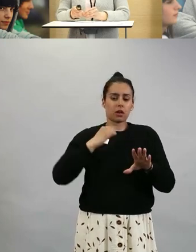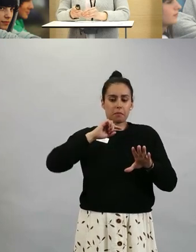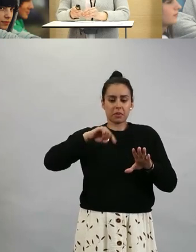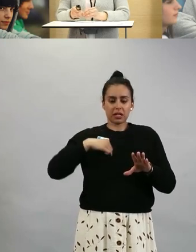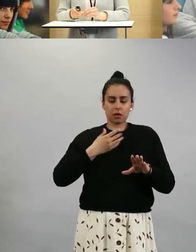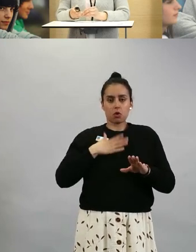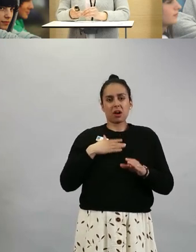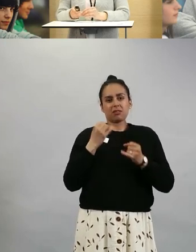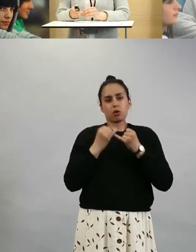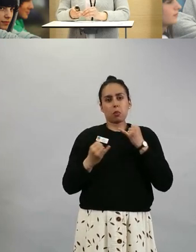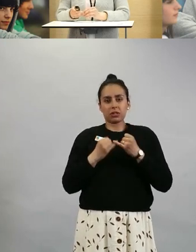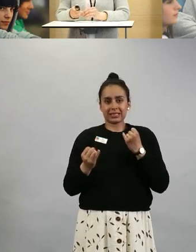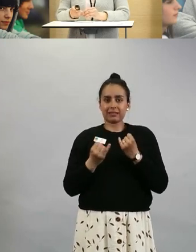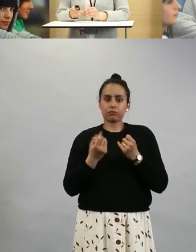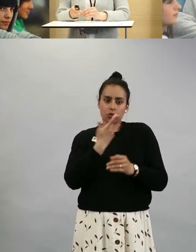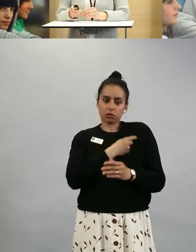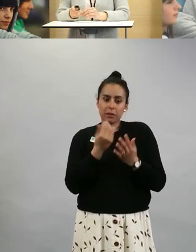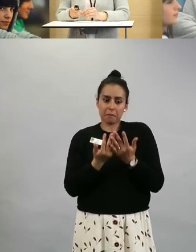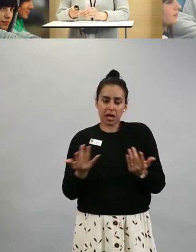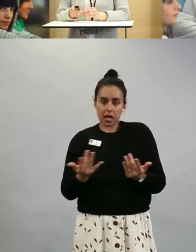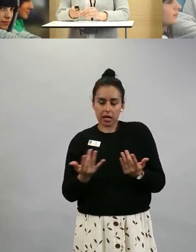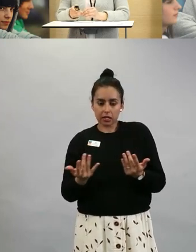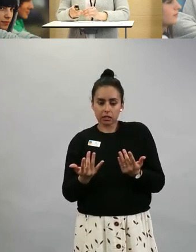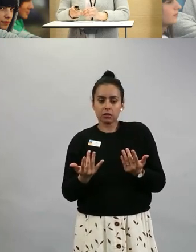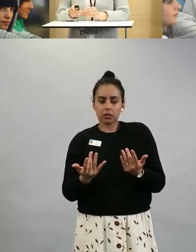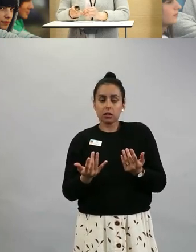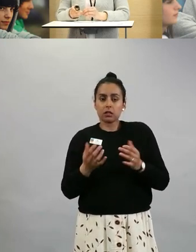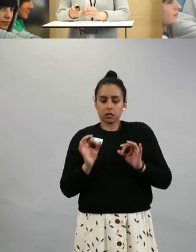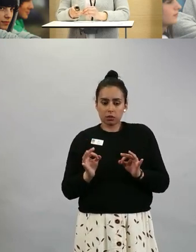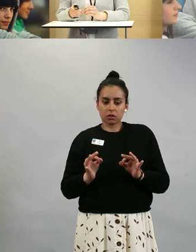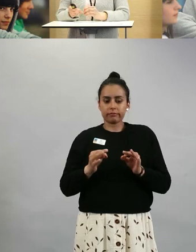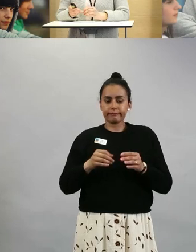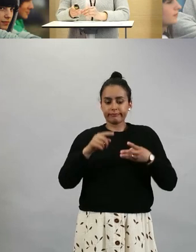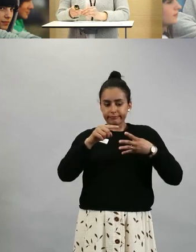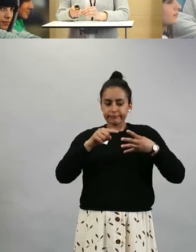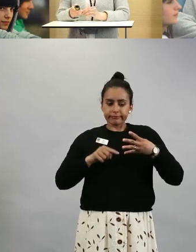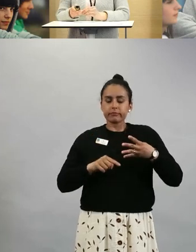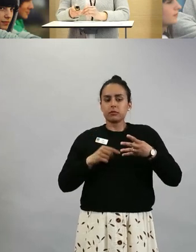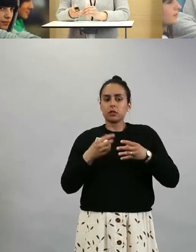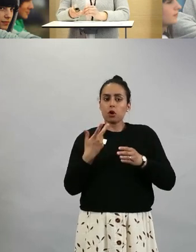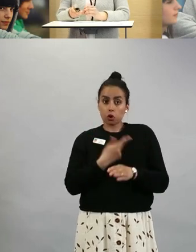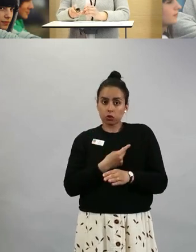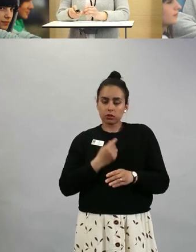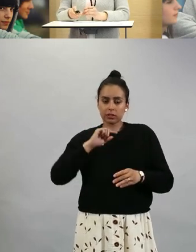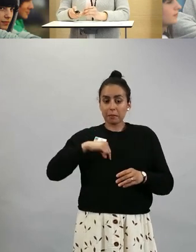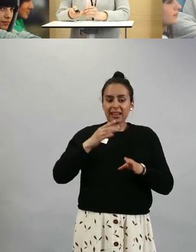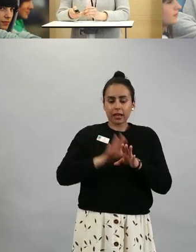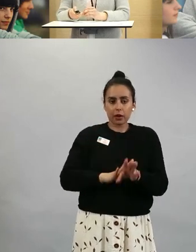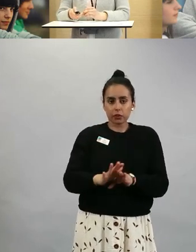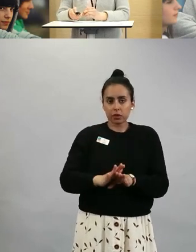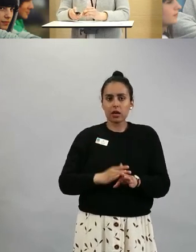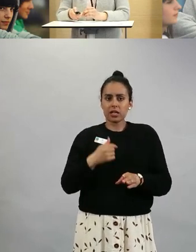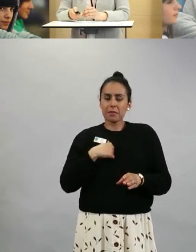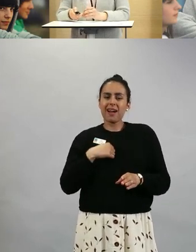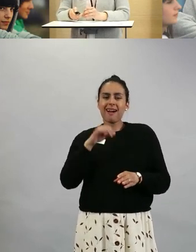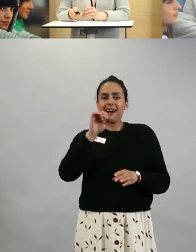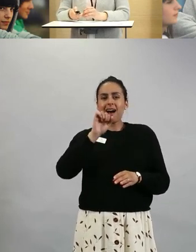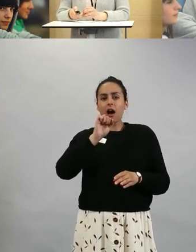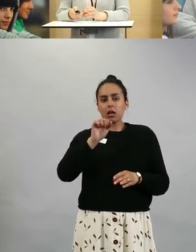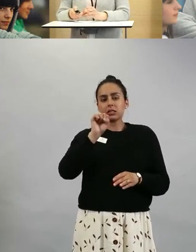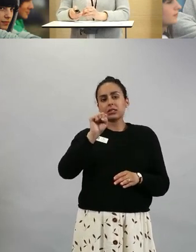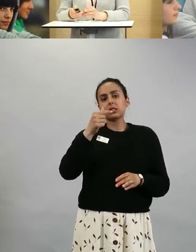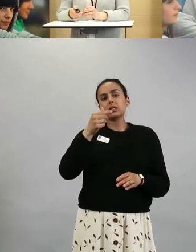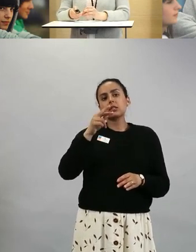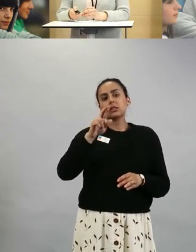myös se, miten me näitä rokotteita käytetään. Ja nyt tällä hetkellä olen laittanut AstraZenecan tuonne vähän sulkuihin.